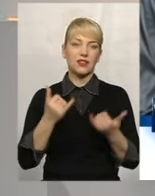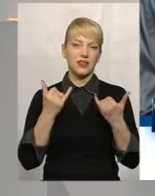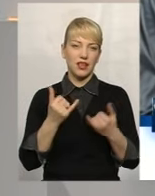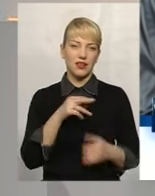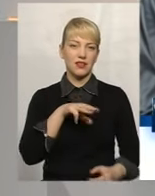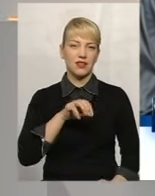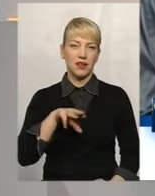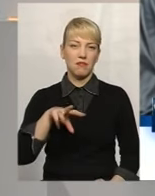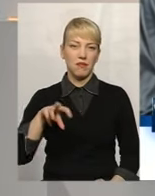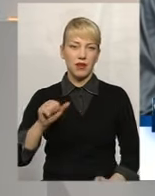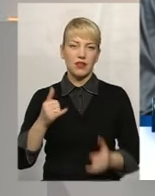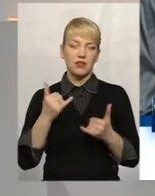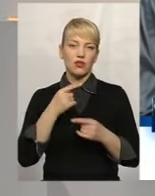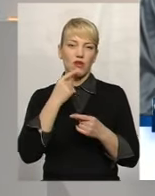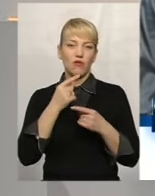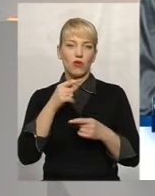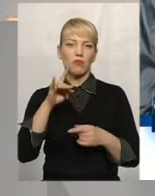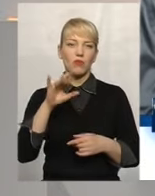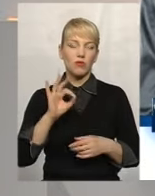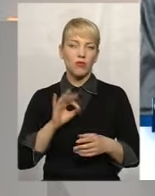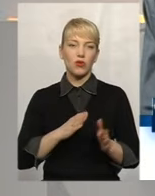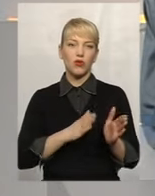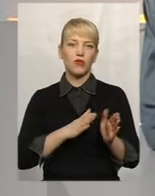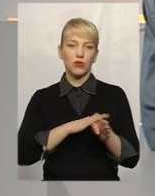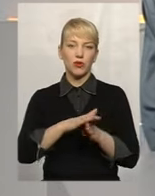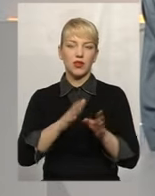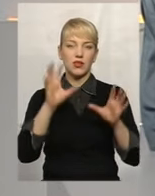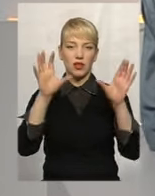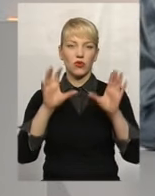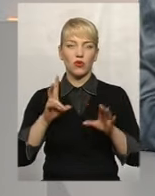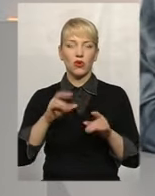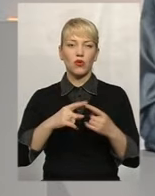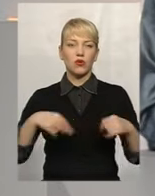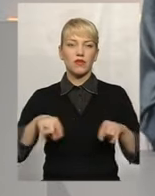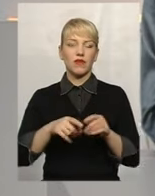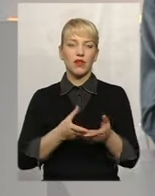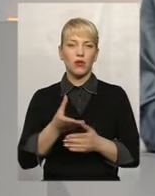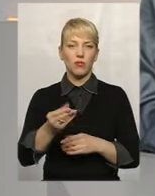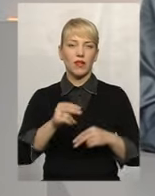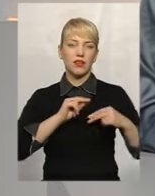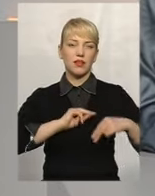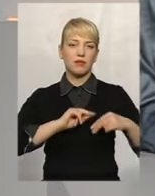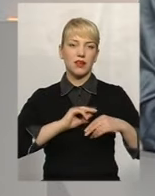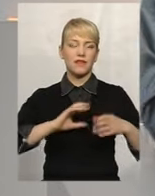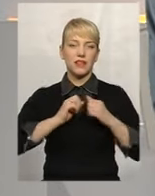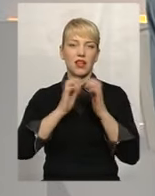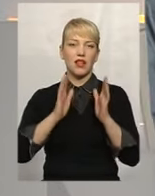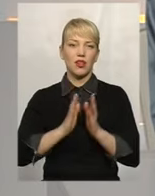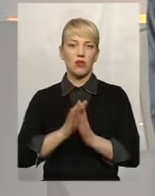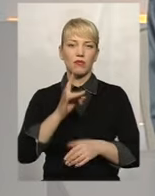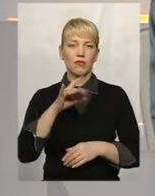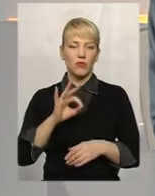часі тема нині ми говоримо про дотримання законодавства у сфері оплати праці. Загалом про